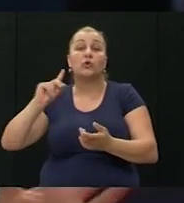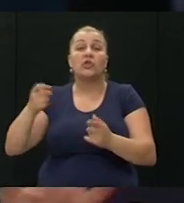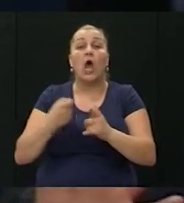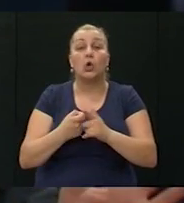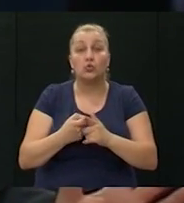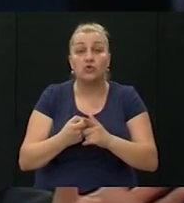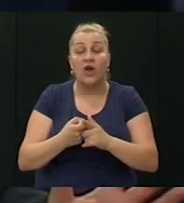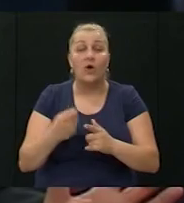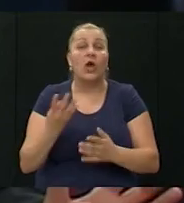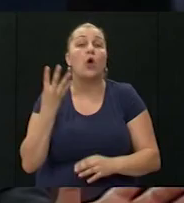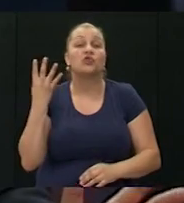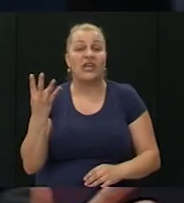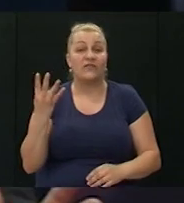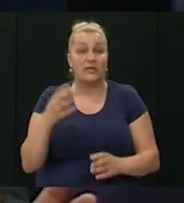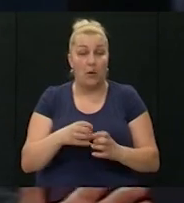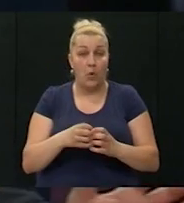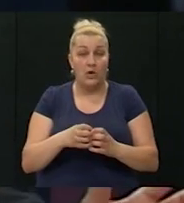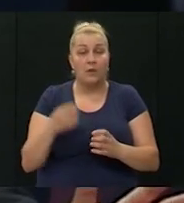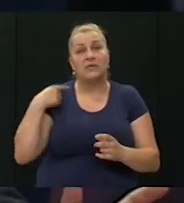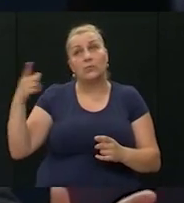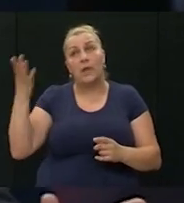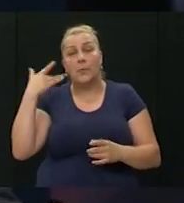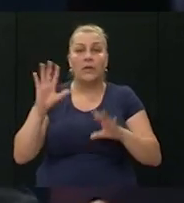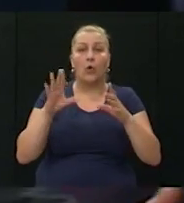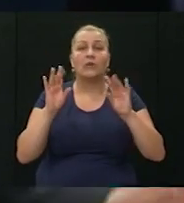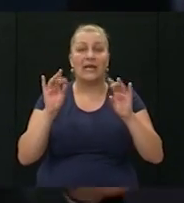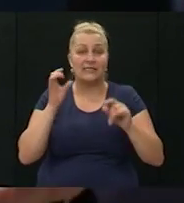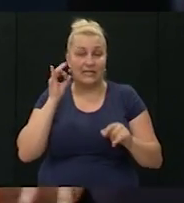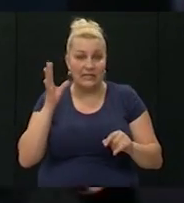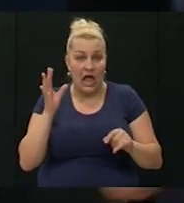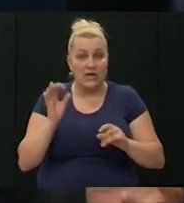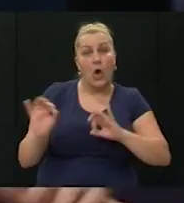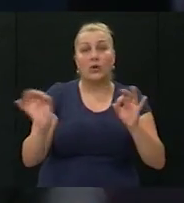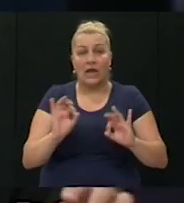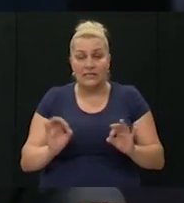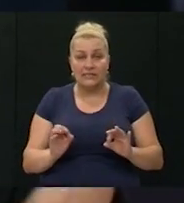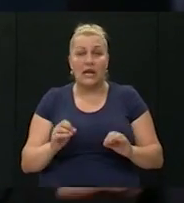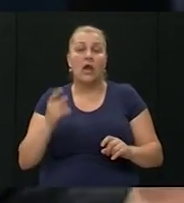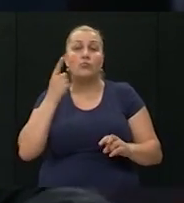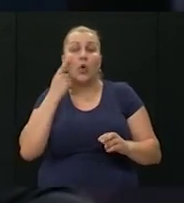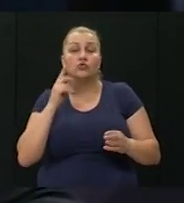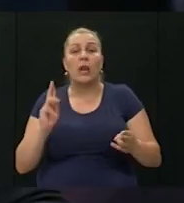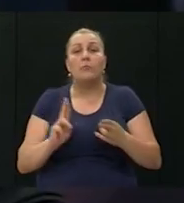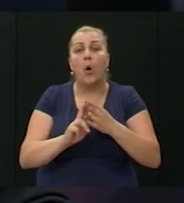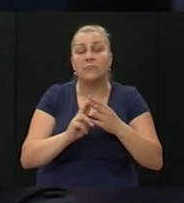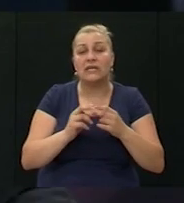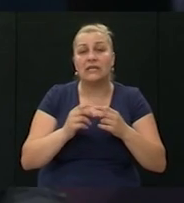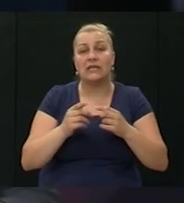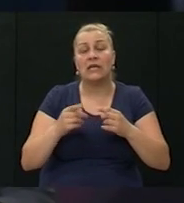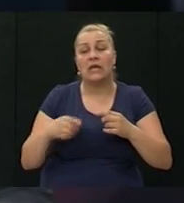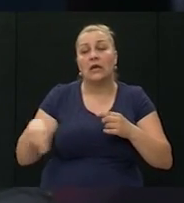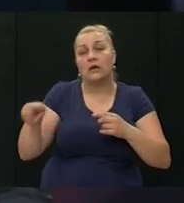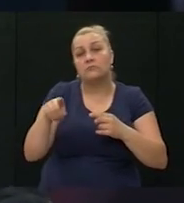Kruševo kao četvrta bojna. Bili smo gore deset dana, svega organizirali obranu, pokušali pomiriti, naći zajedničko zapojedništvo sa policijom i pričunom